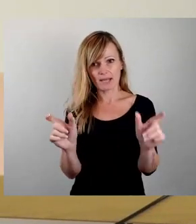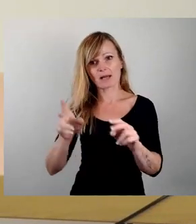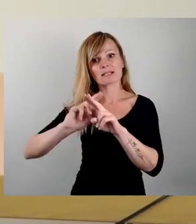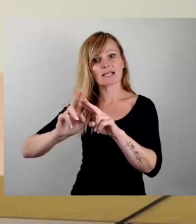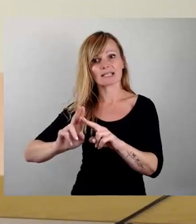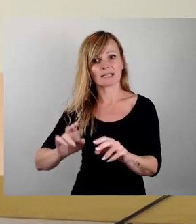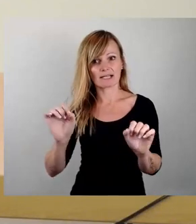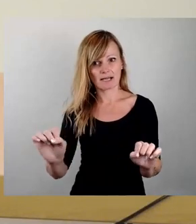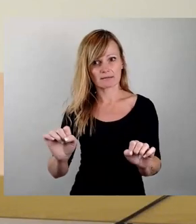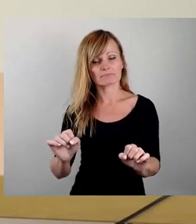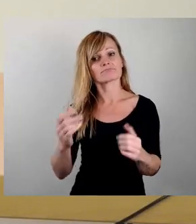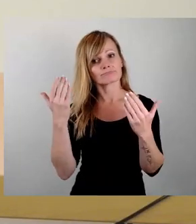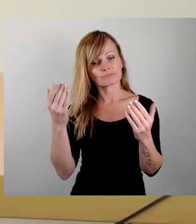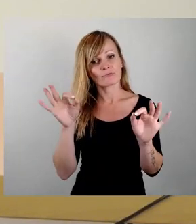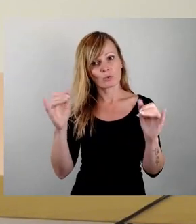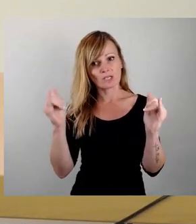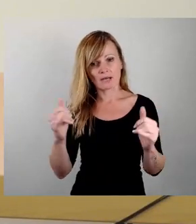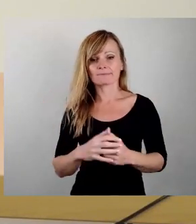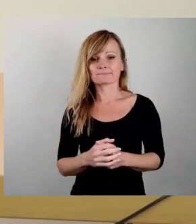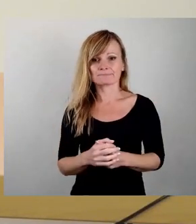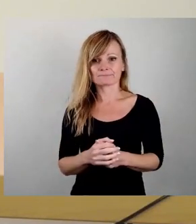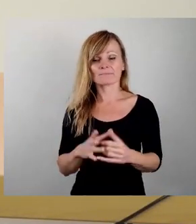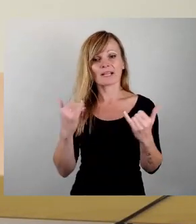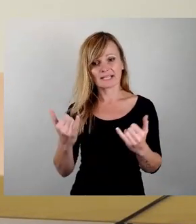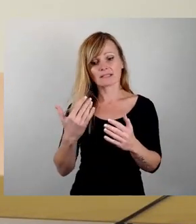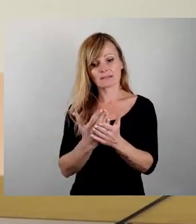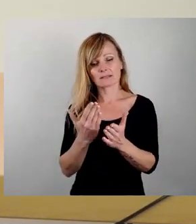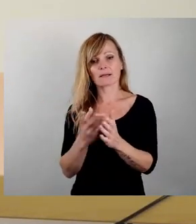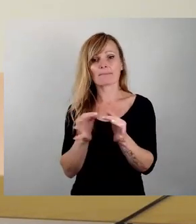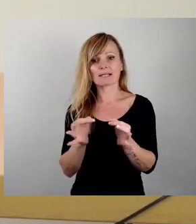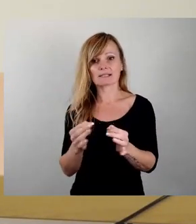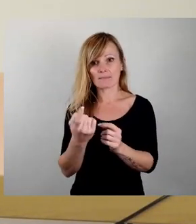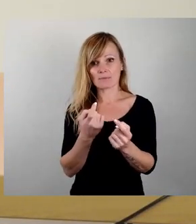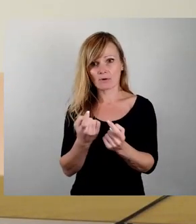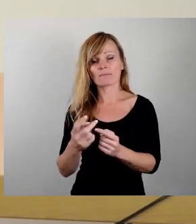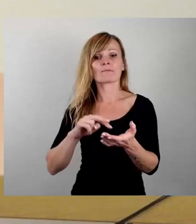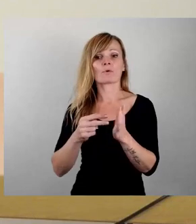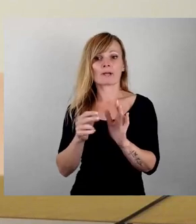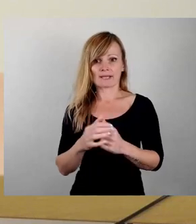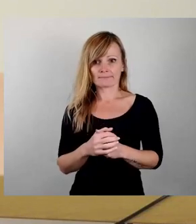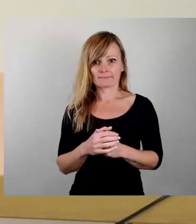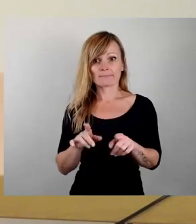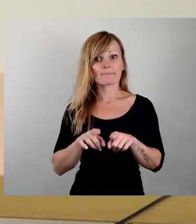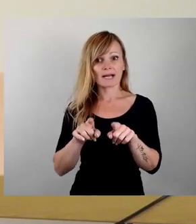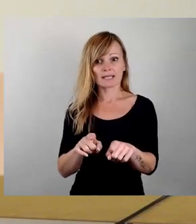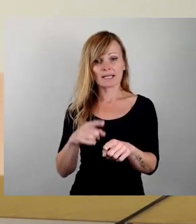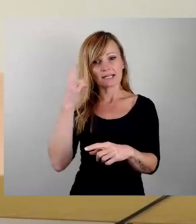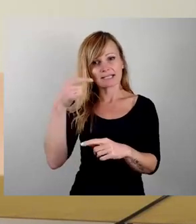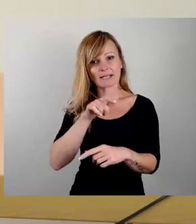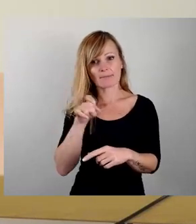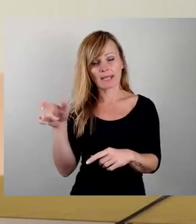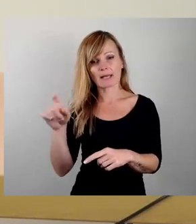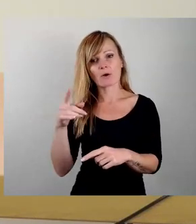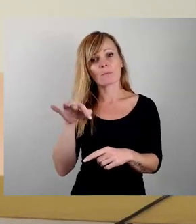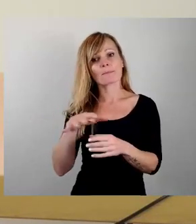bereiten jetzt die dringend erforderlichen Maßnahmen vor. Parallel werden die Denkmäler, gerade auch in dem